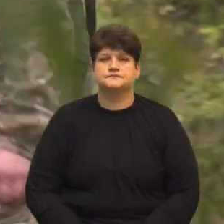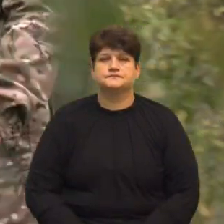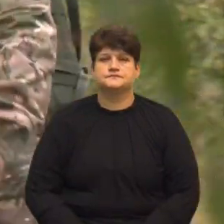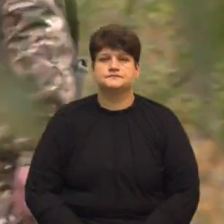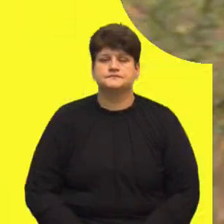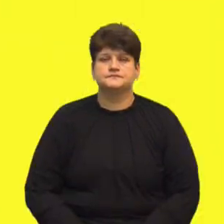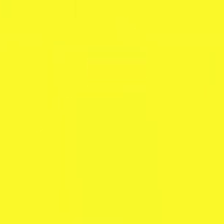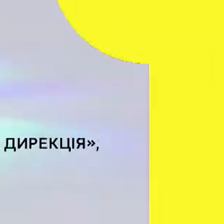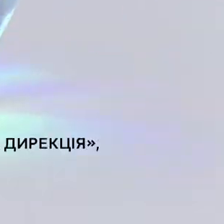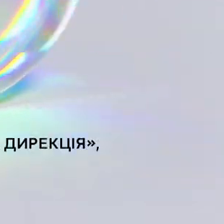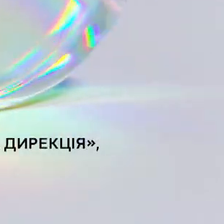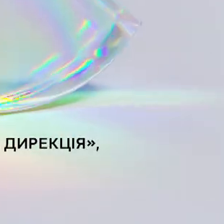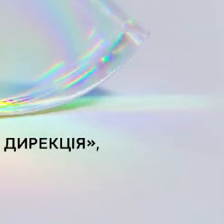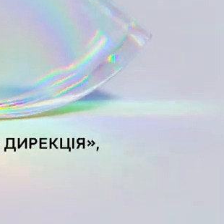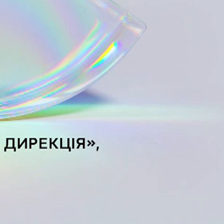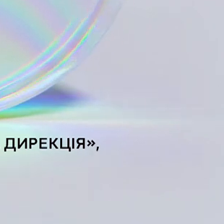новини, Тернопіль